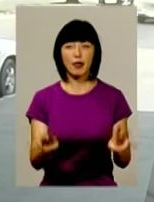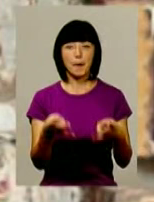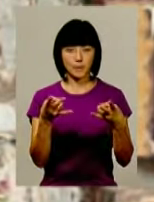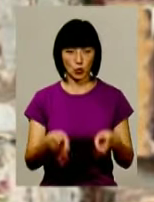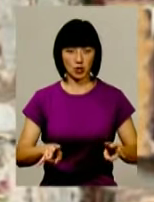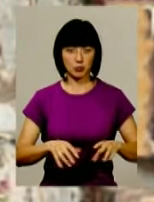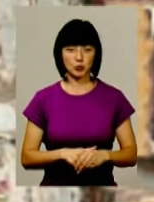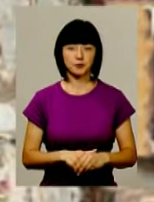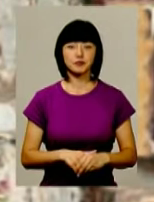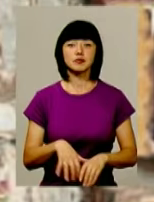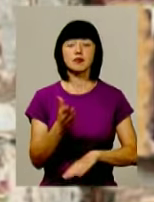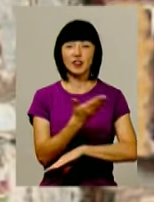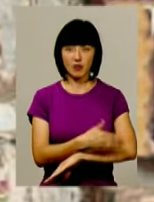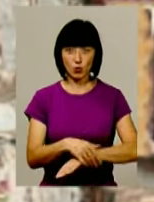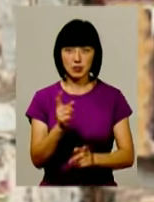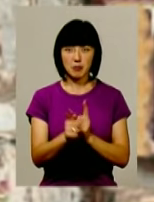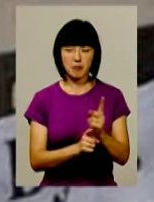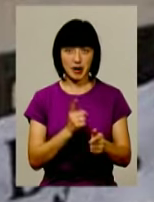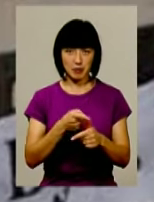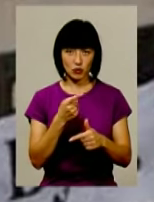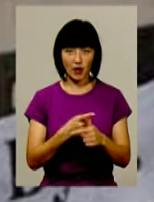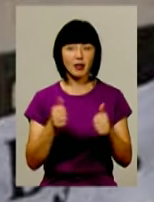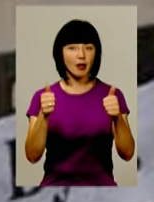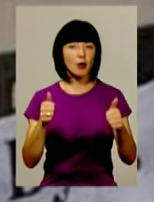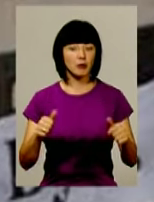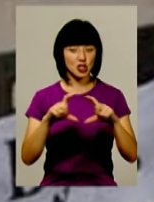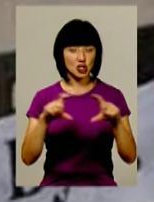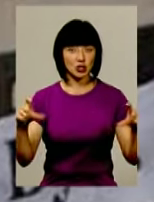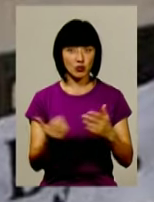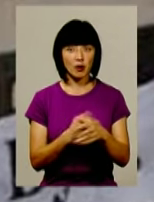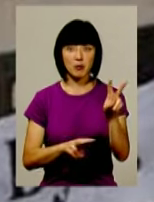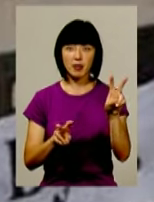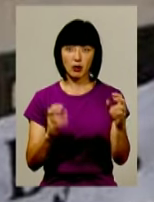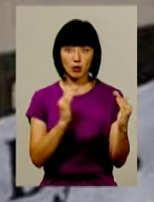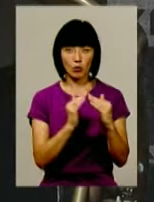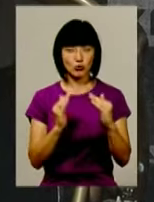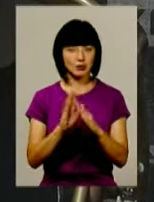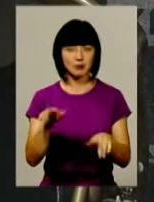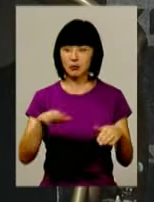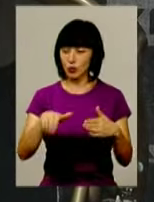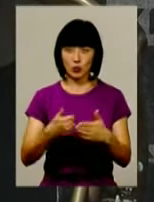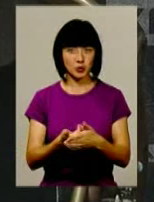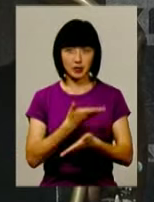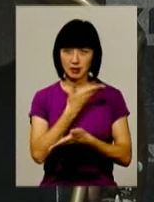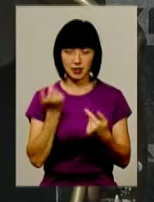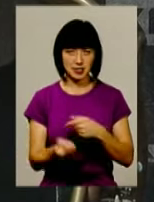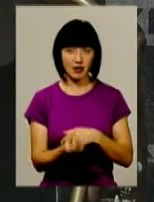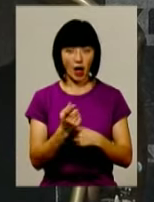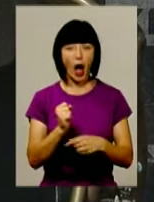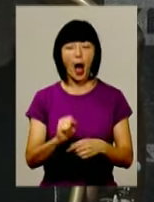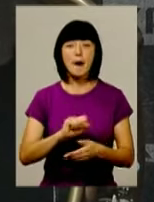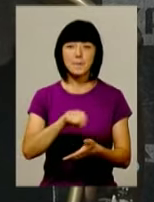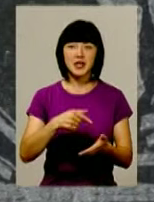потрібно. Та хоч вулиці і переіменували, однак таблички з новими назвами на будинках так і не з'явились. Зате з міських